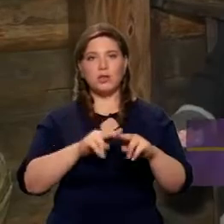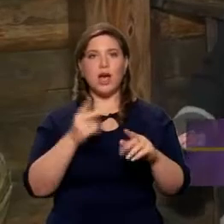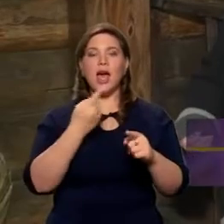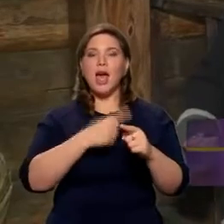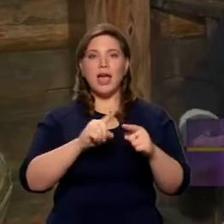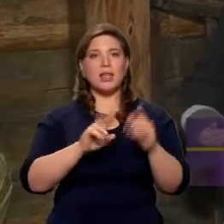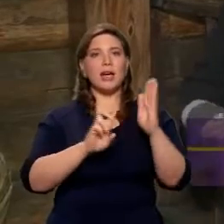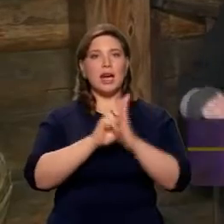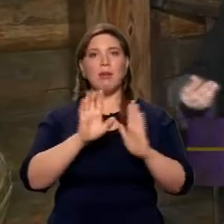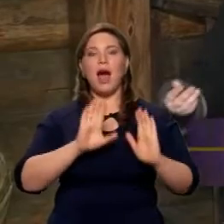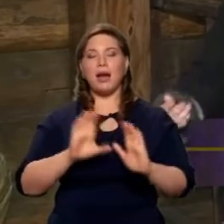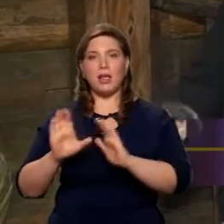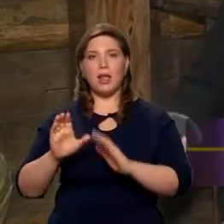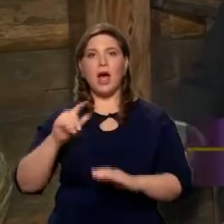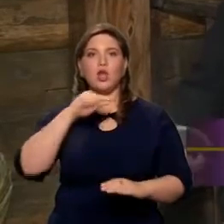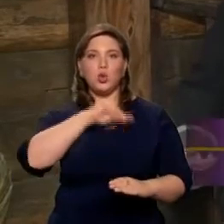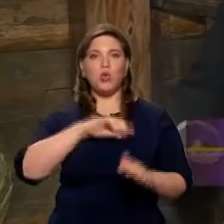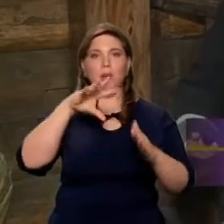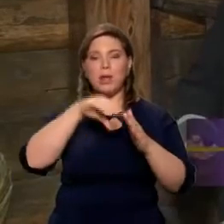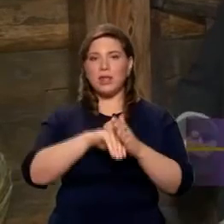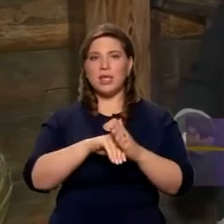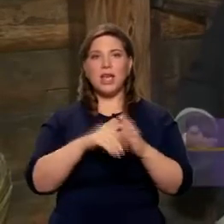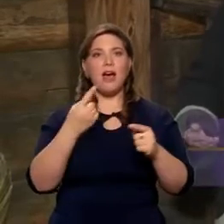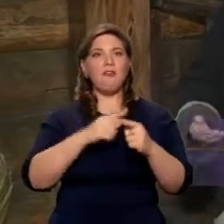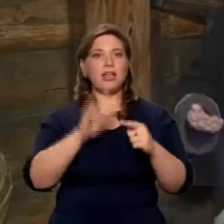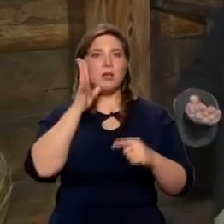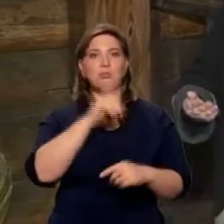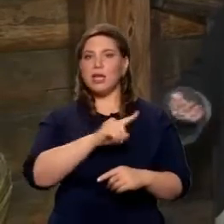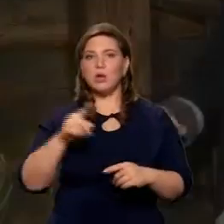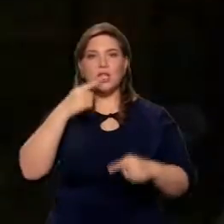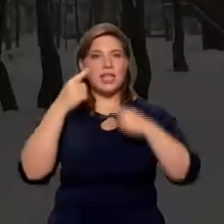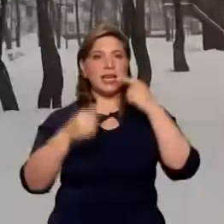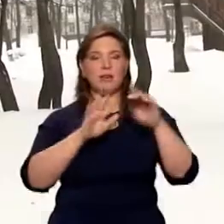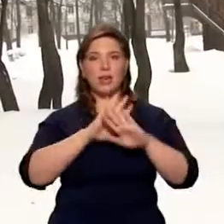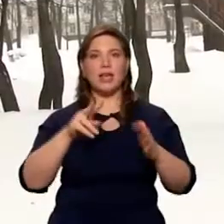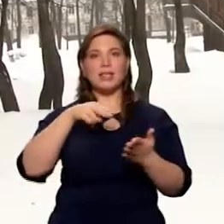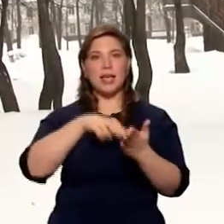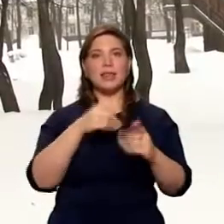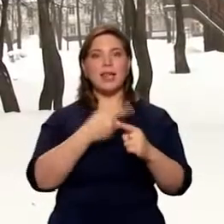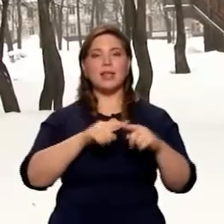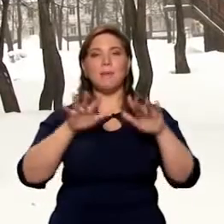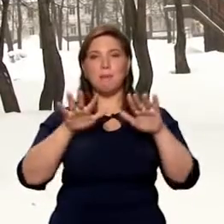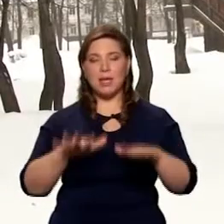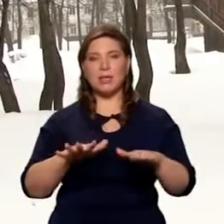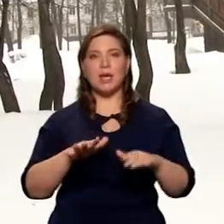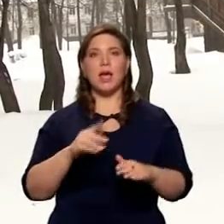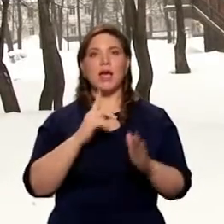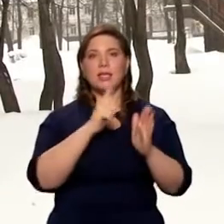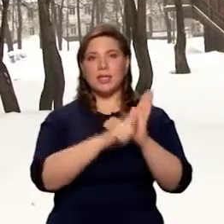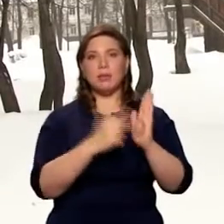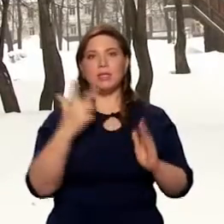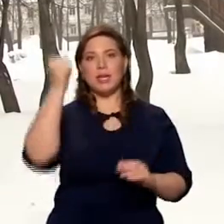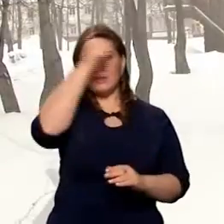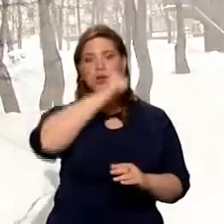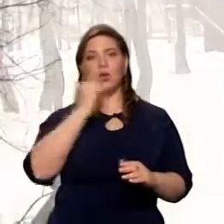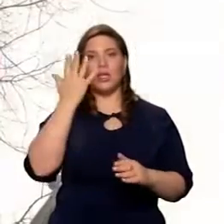охранял. О его духовном наполнении в этот период, конечно, не говорили. И стоит он на этом месте уже он, ну вот,